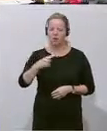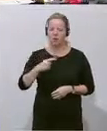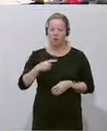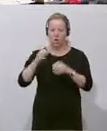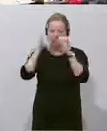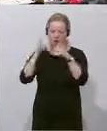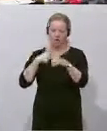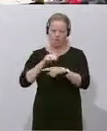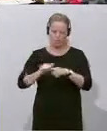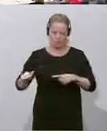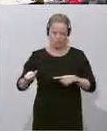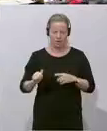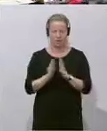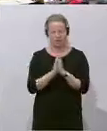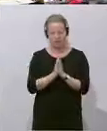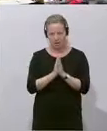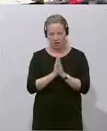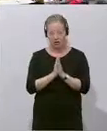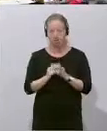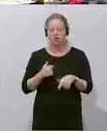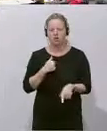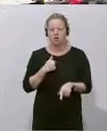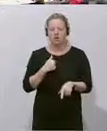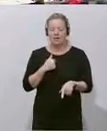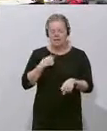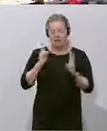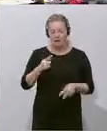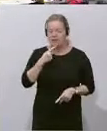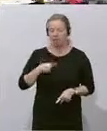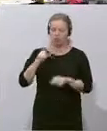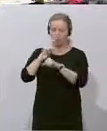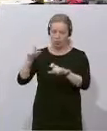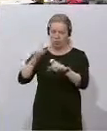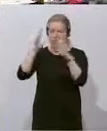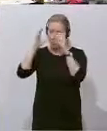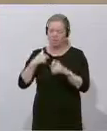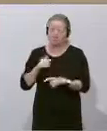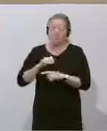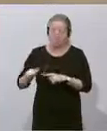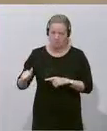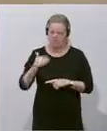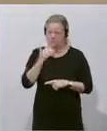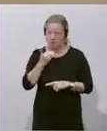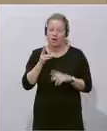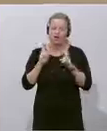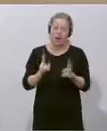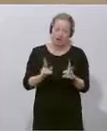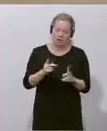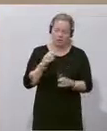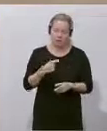Jetzt könnte ich sagen, die Schulden der ÖVP sind mir wurscht. Könnte ich sagen, tue ich aber nicht.